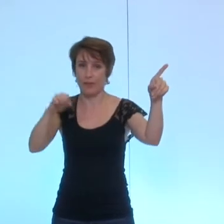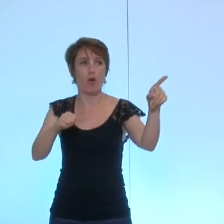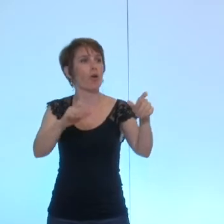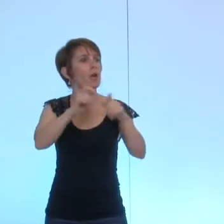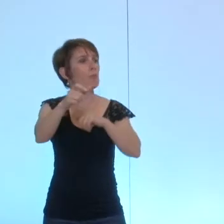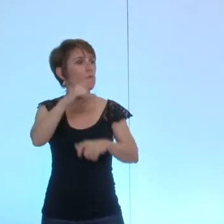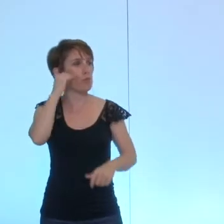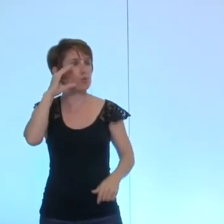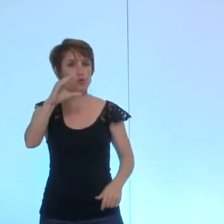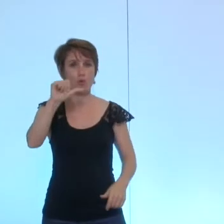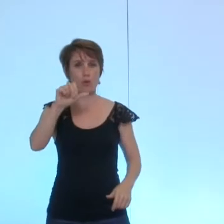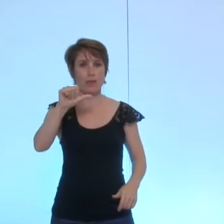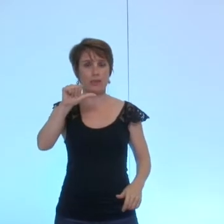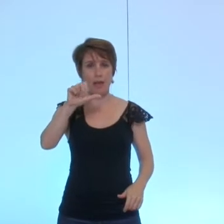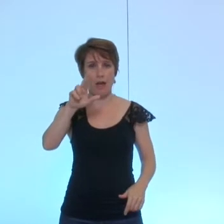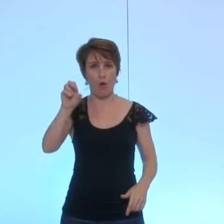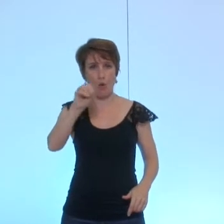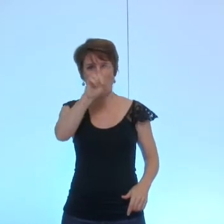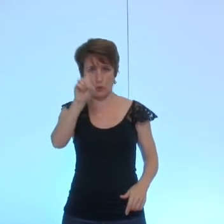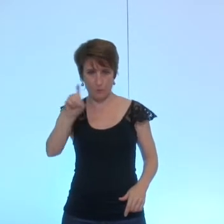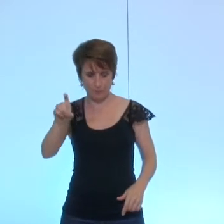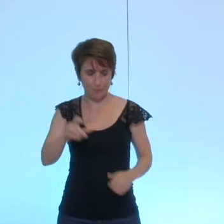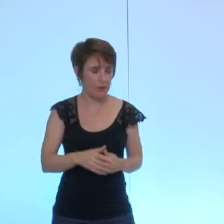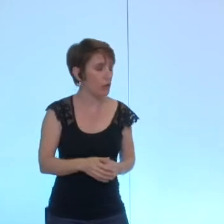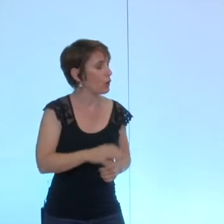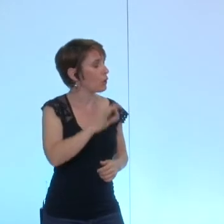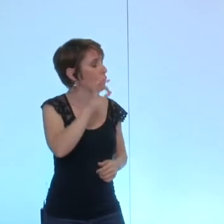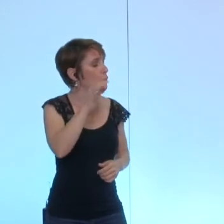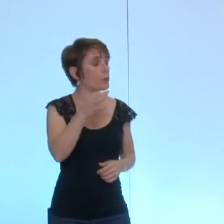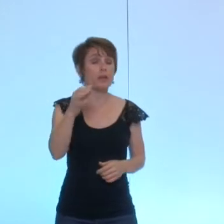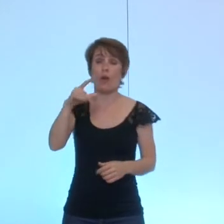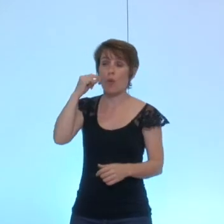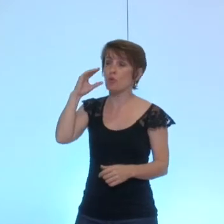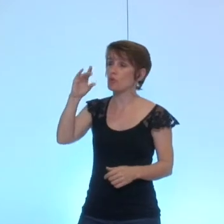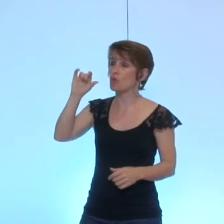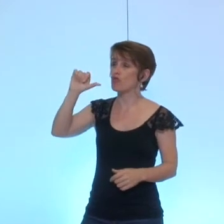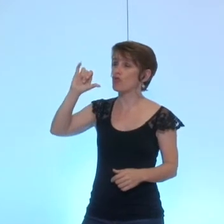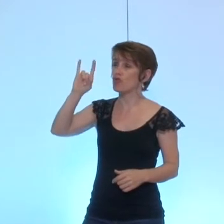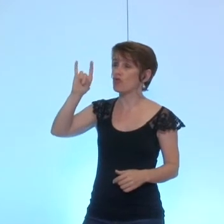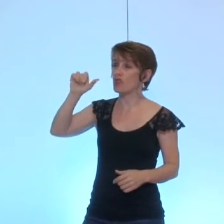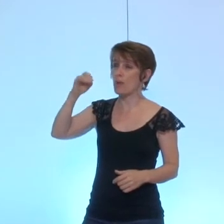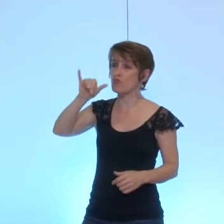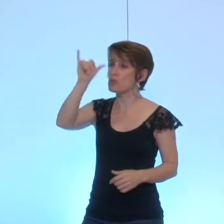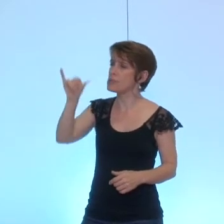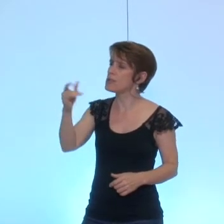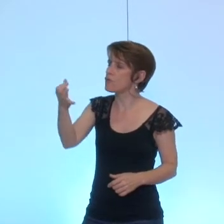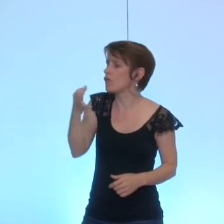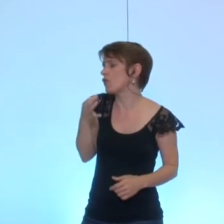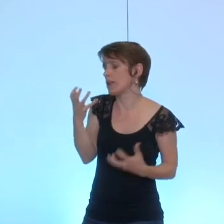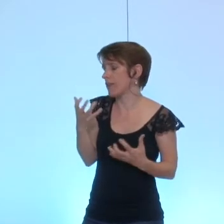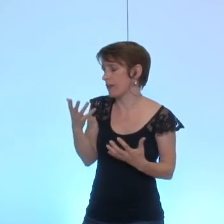monsieur Chamussy donc vous sous-entendez dans votre diatribe que donc nous pourrions supprimer